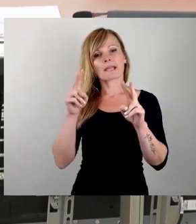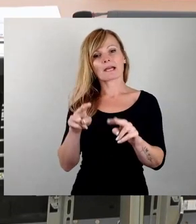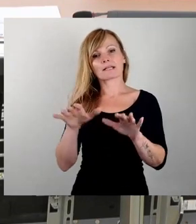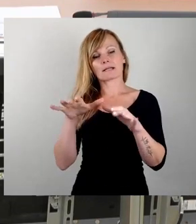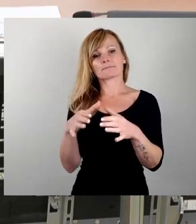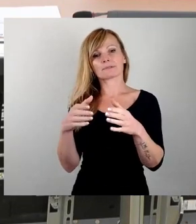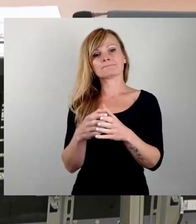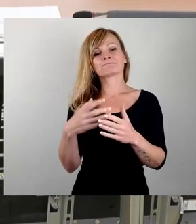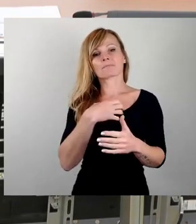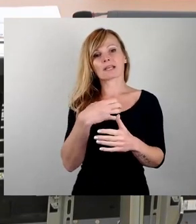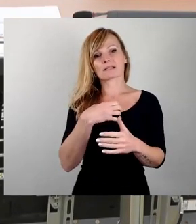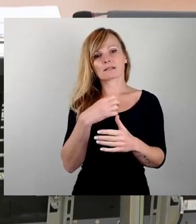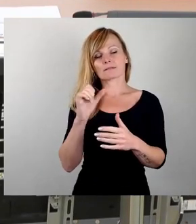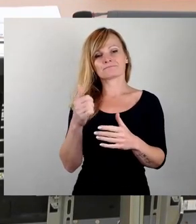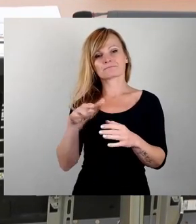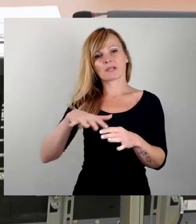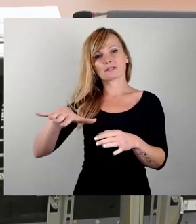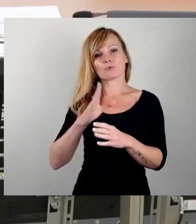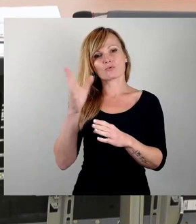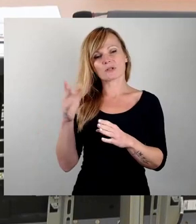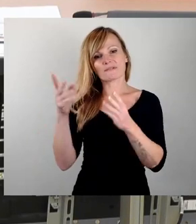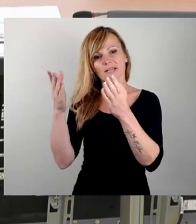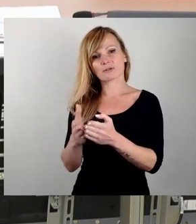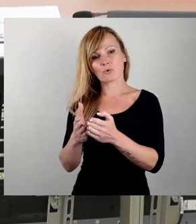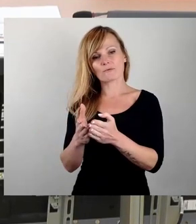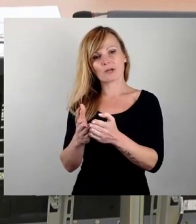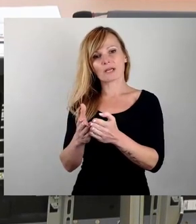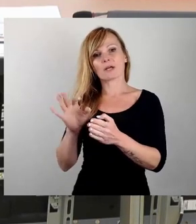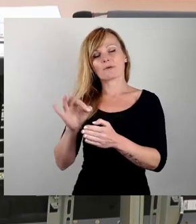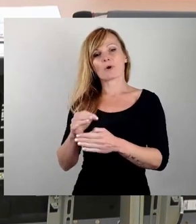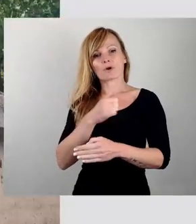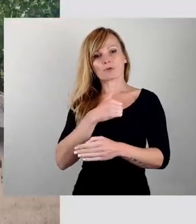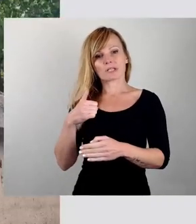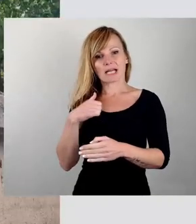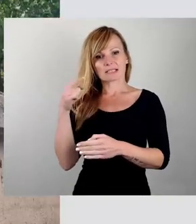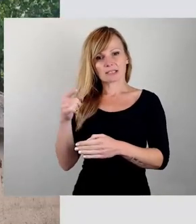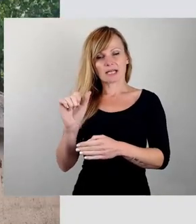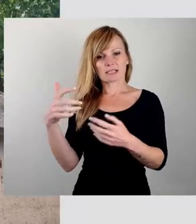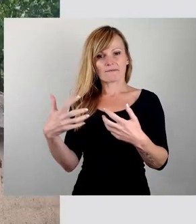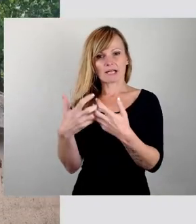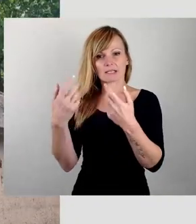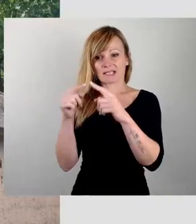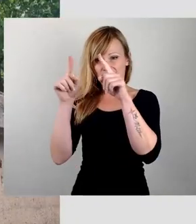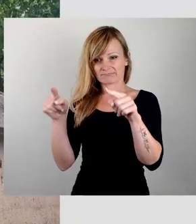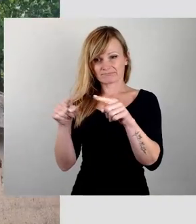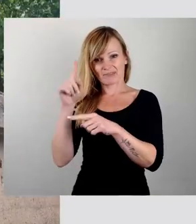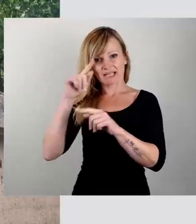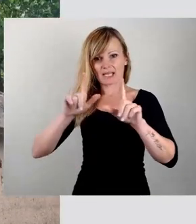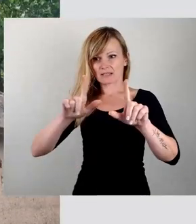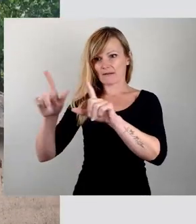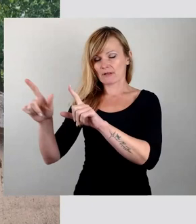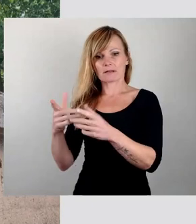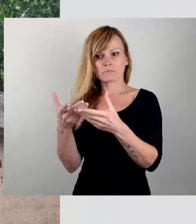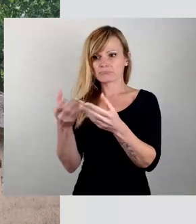Garnation im Ersten Weltkrieg auf dem Nordfriedhof drei Gedenktafeln, bisher spurlos. Die Gefahr weiterer Verluste scheint derzeit